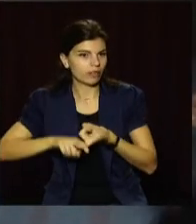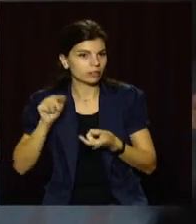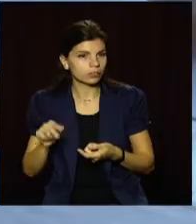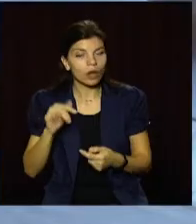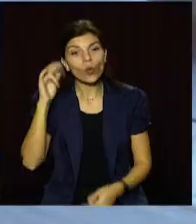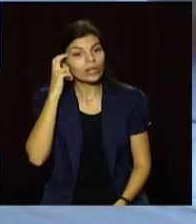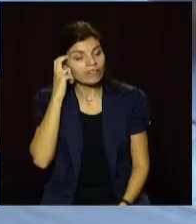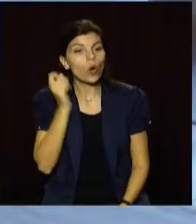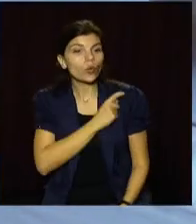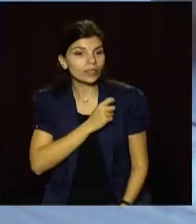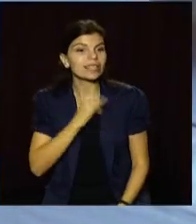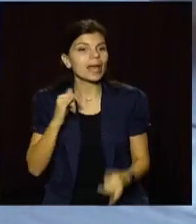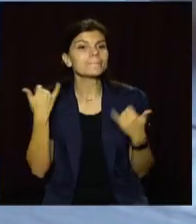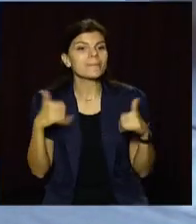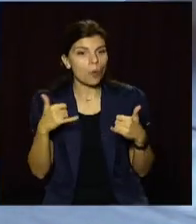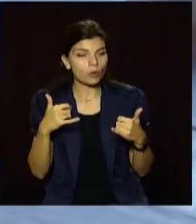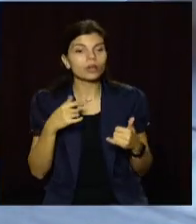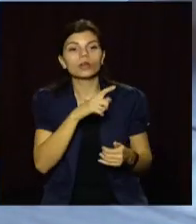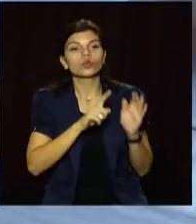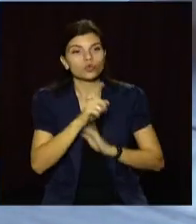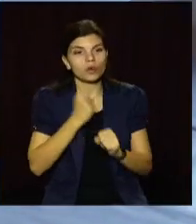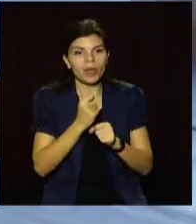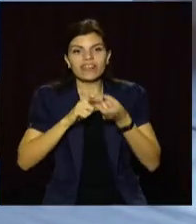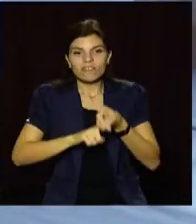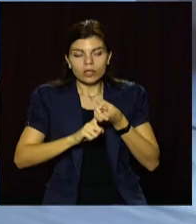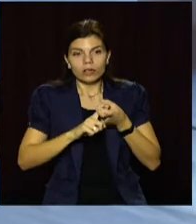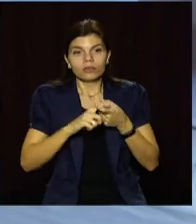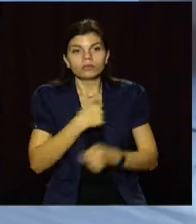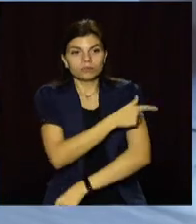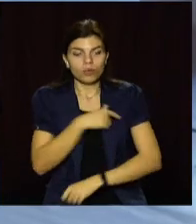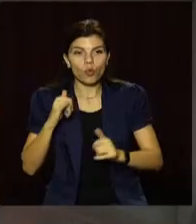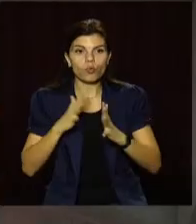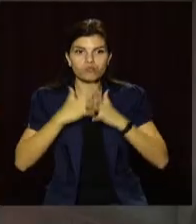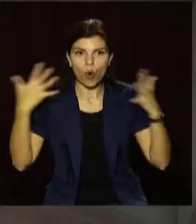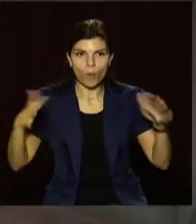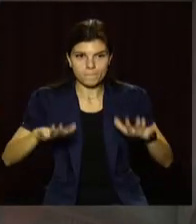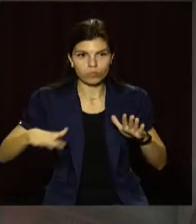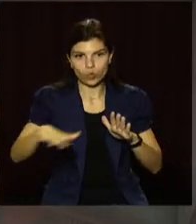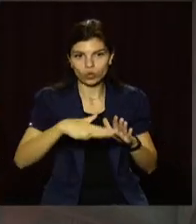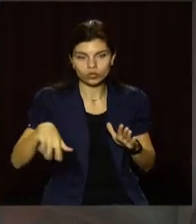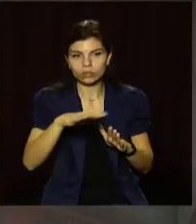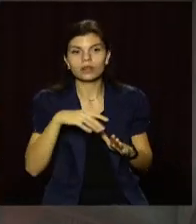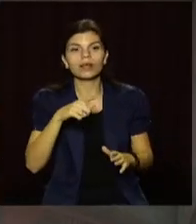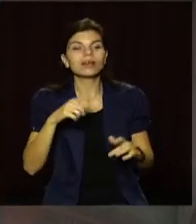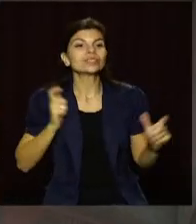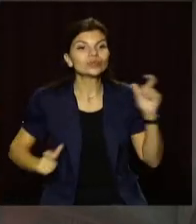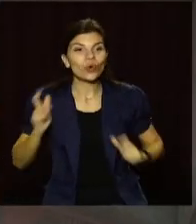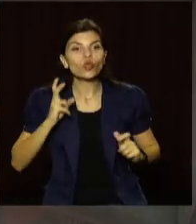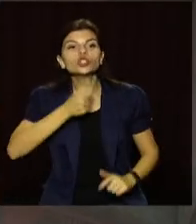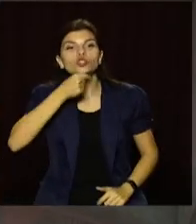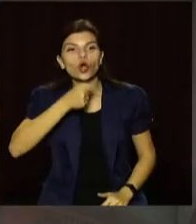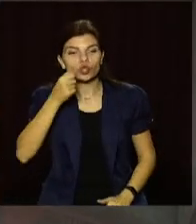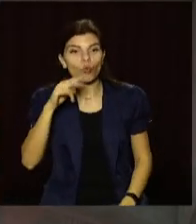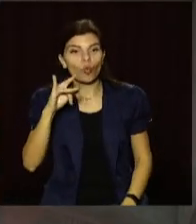У Києві, Одесі та Маріуполі почнуть працювати інфекційні госпіталі у великих приміщеннях. Інтернів та студентів старших